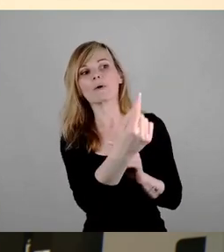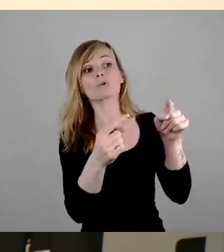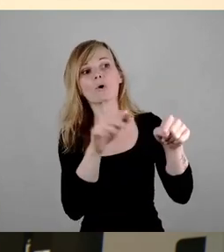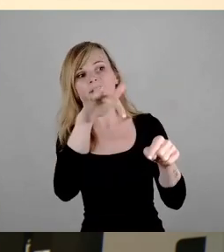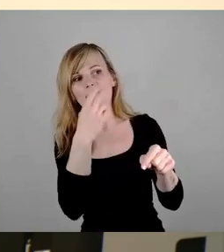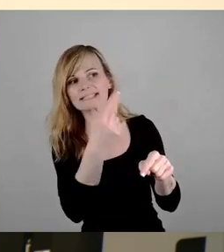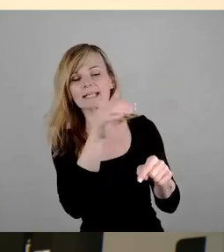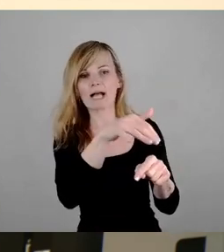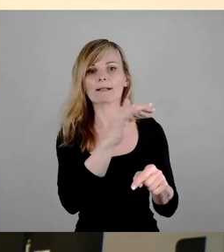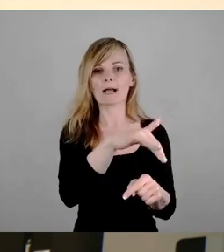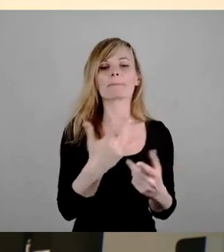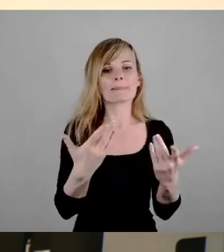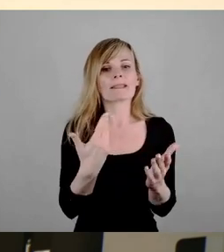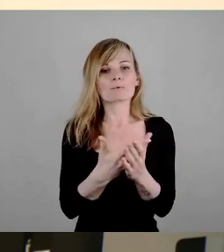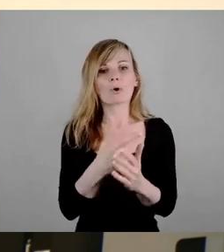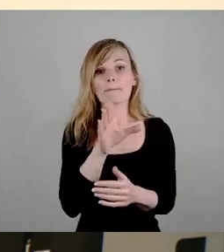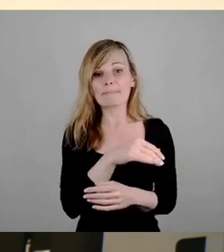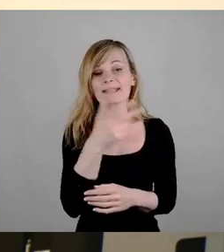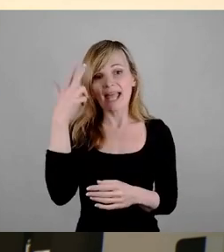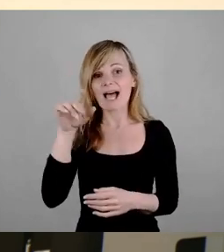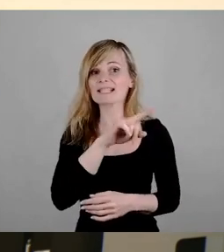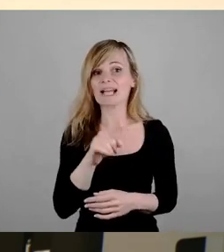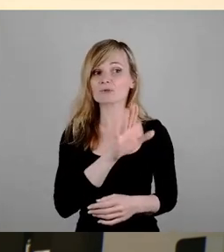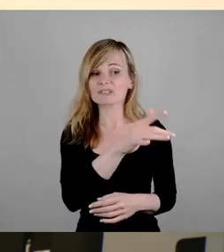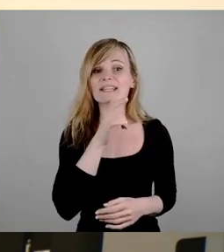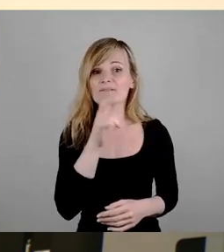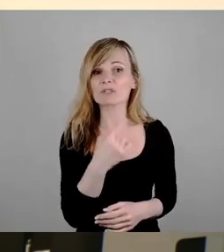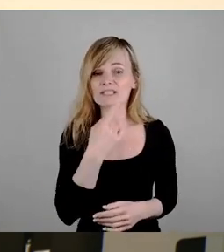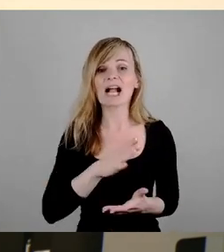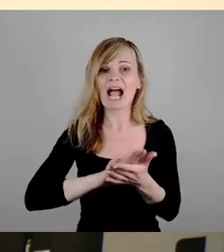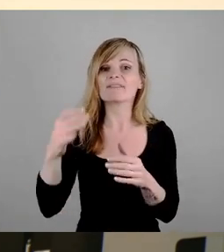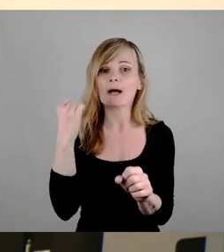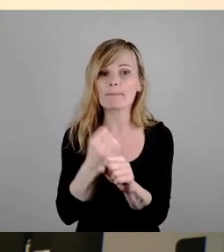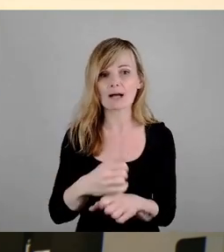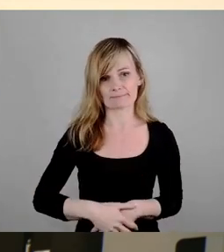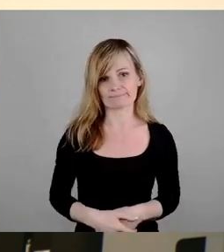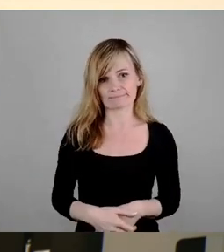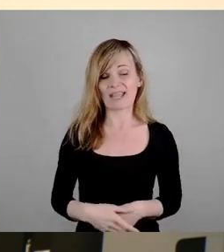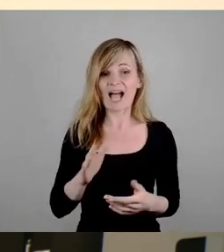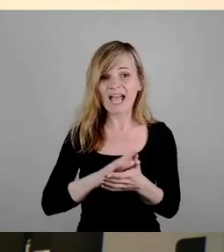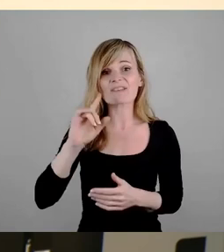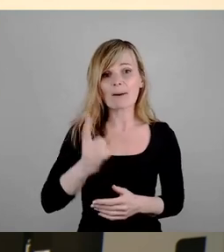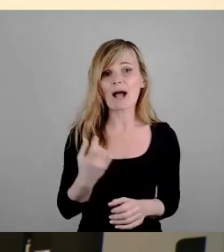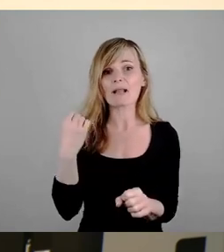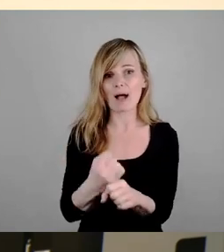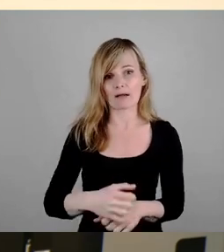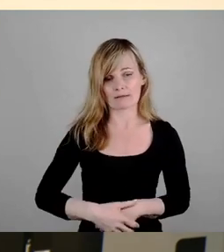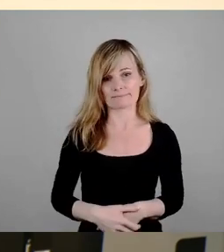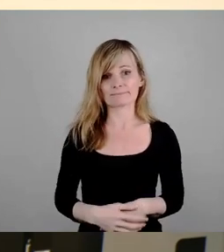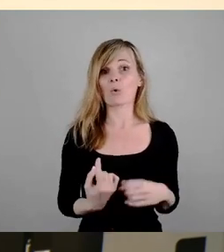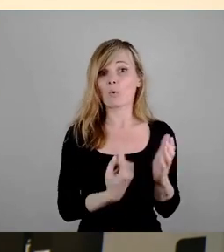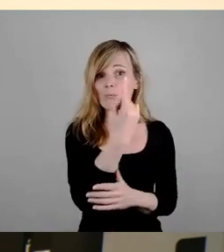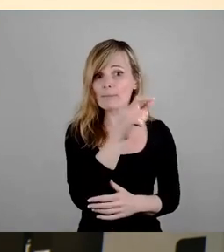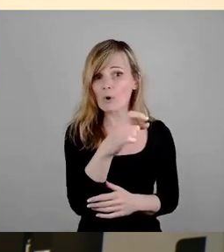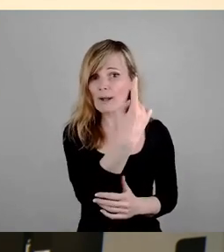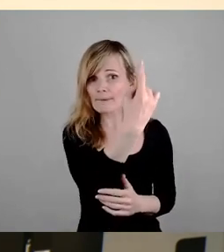aber sozusagen mit Herrn Zastrow's Worten einfach machen. Einfach mal machen. Wir haben hier einen, der Oberbürgermeister ist